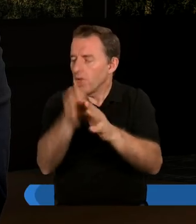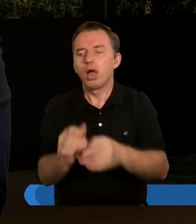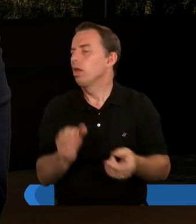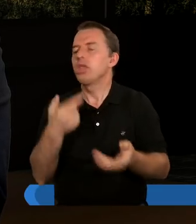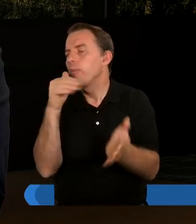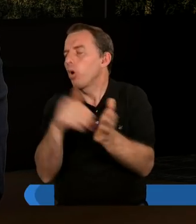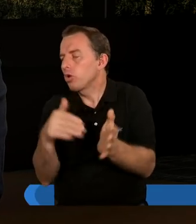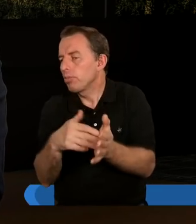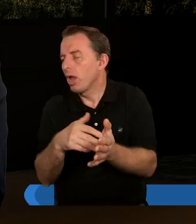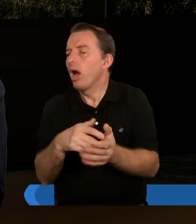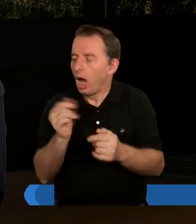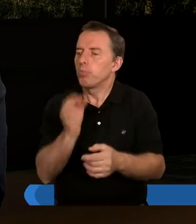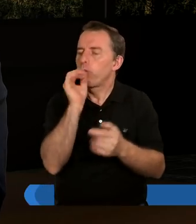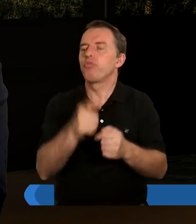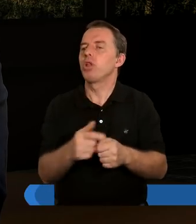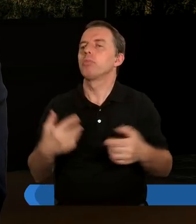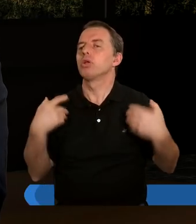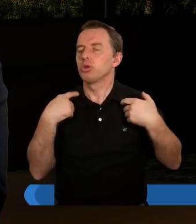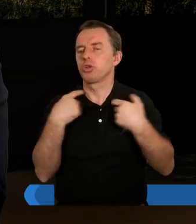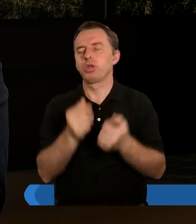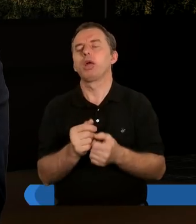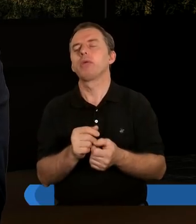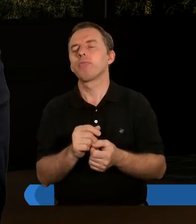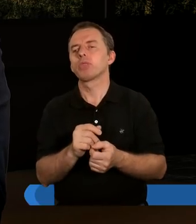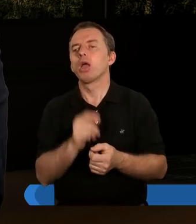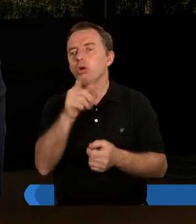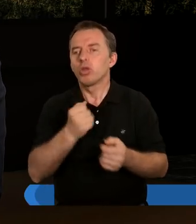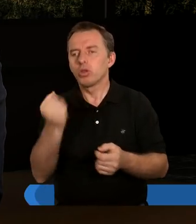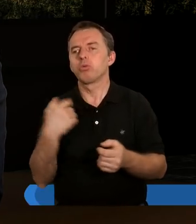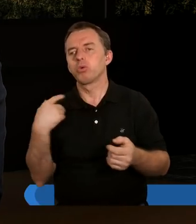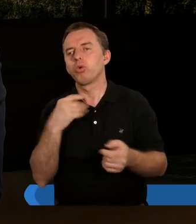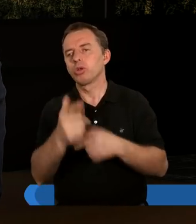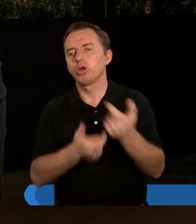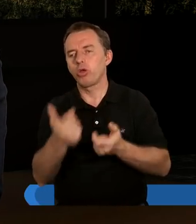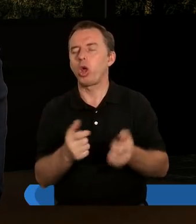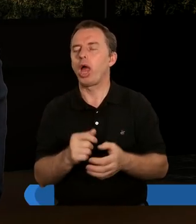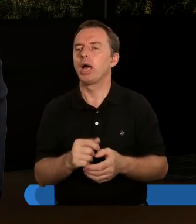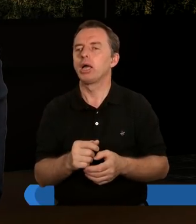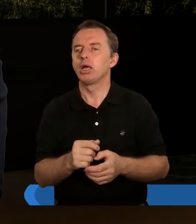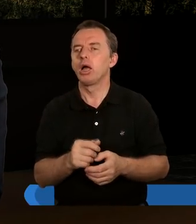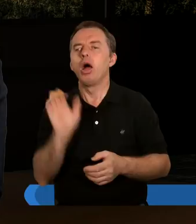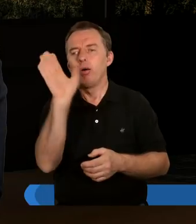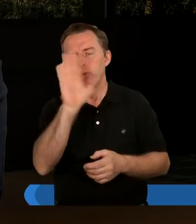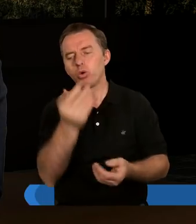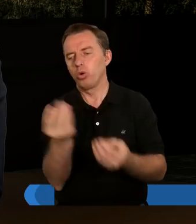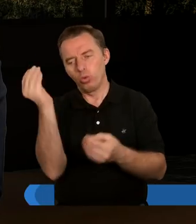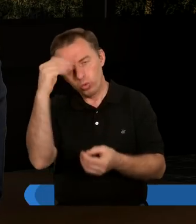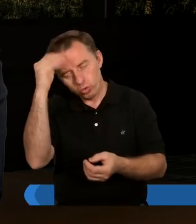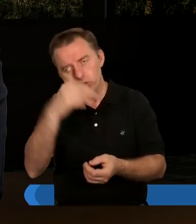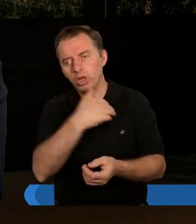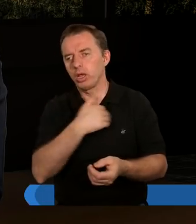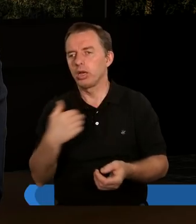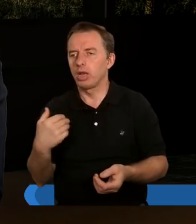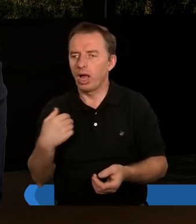był złym człowiekiem, że się nie nadawał do dalszej współpracy, natomiast on w danym wydarzeniu źle postąpił. I Pan Bóg uczy nas